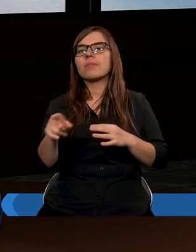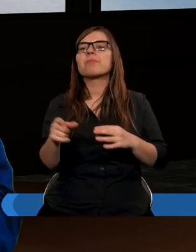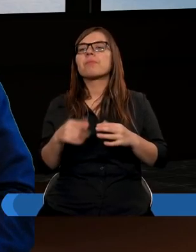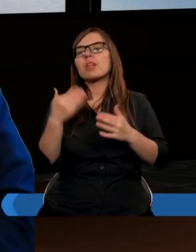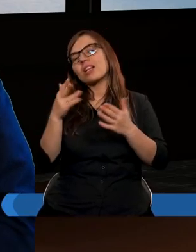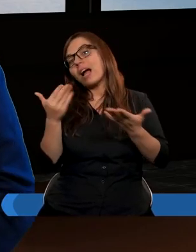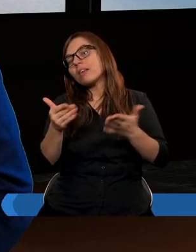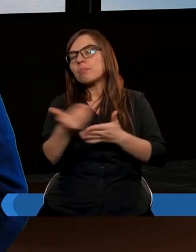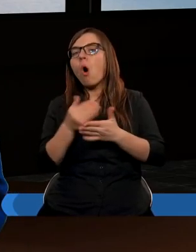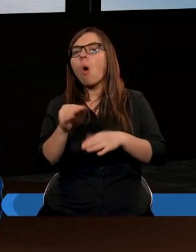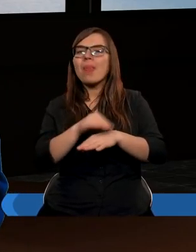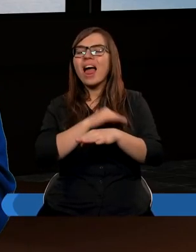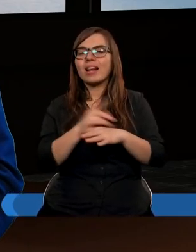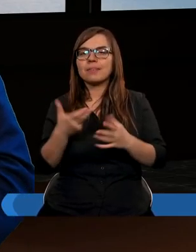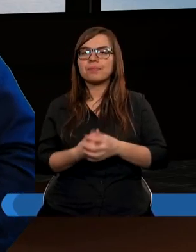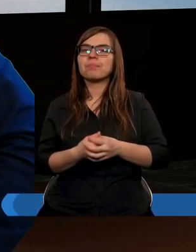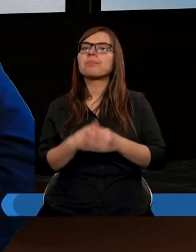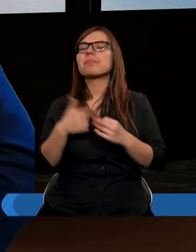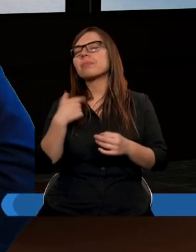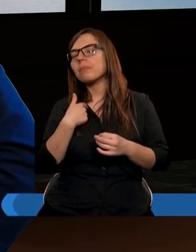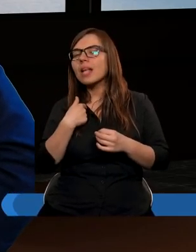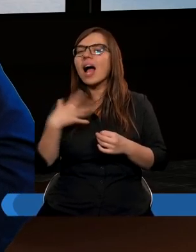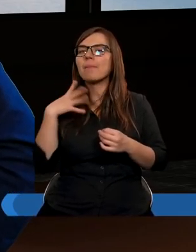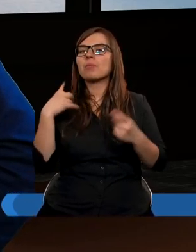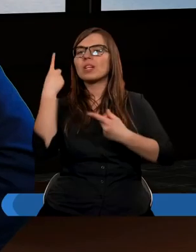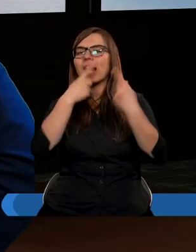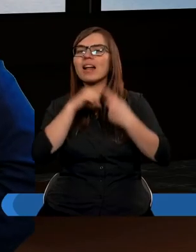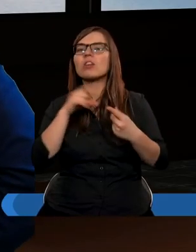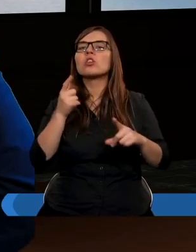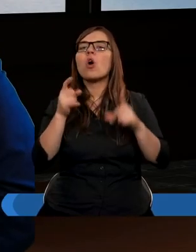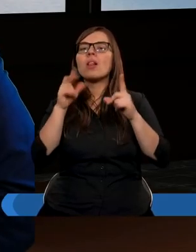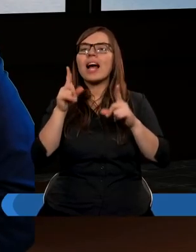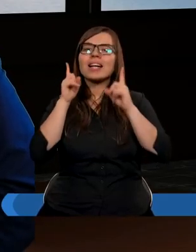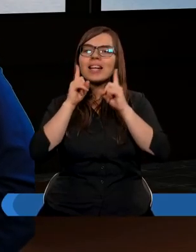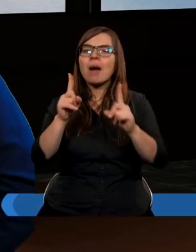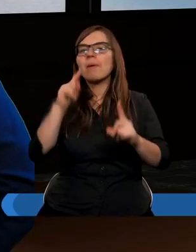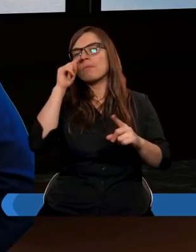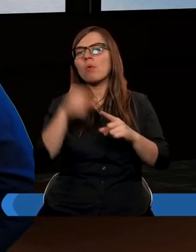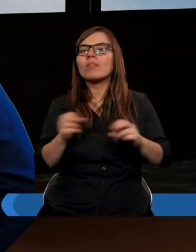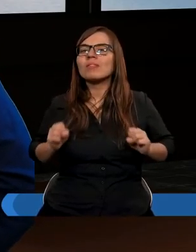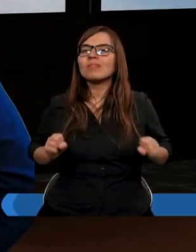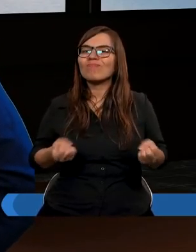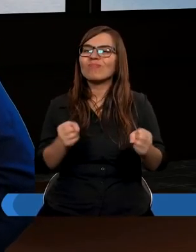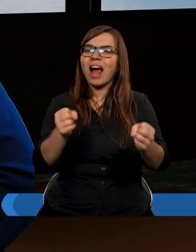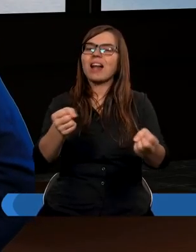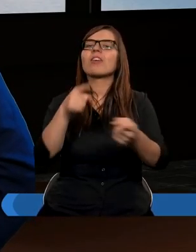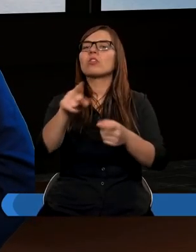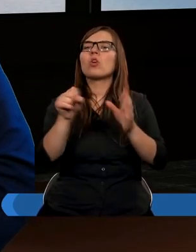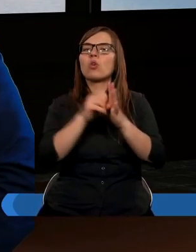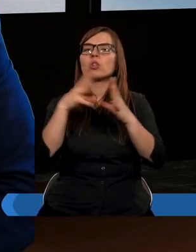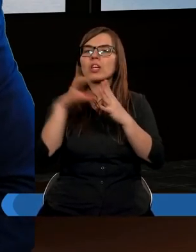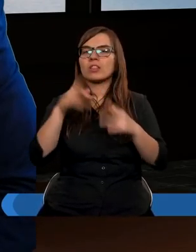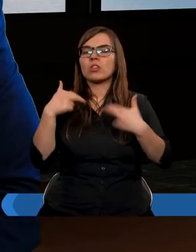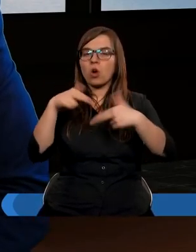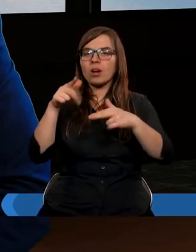jeszcze. Ja bym też się zastanowił, co powinno tak naprawdę motywować ludzi do oddawania tej dziesięciny. Bo